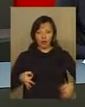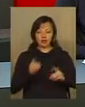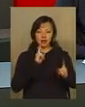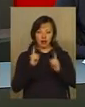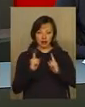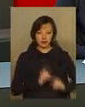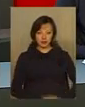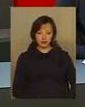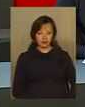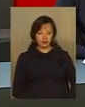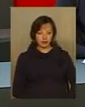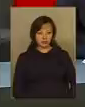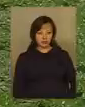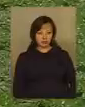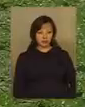розширеній селекторній нараді.